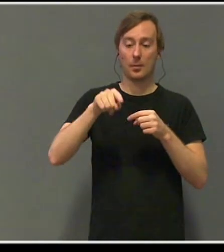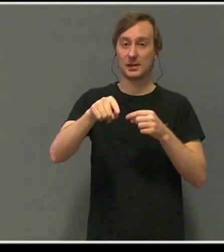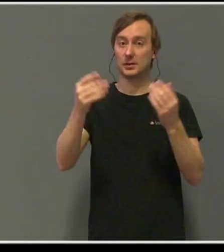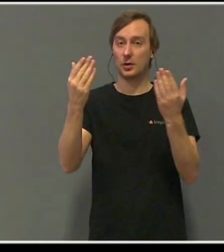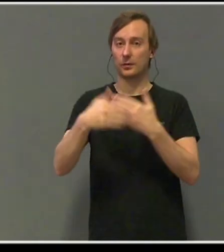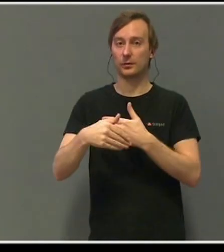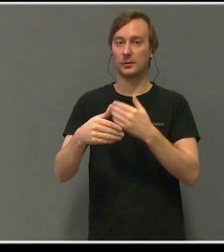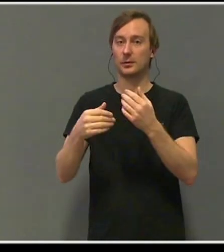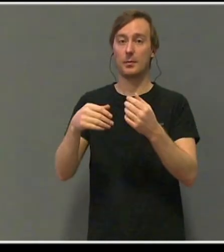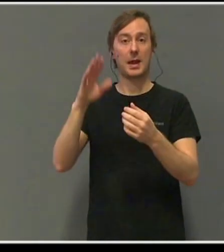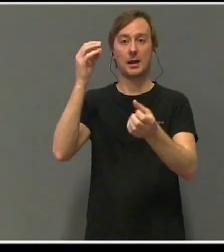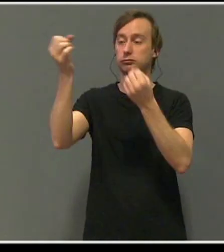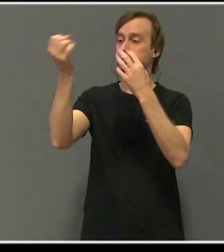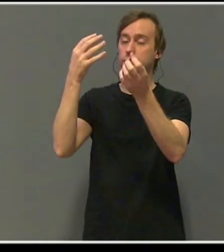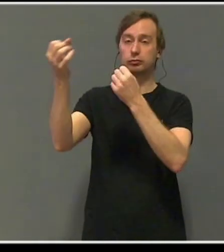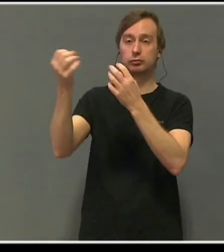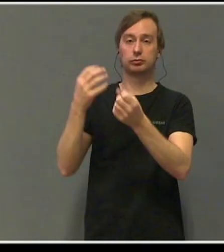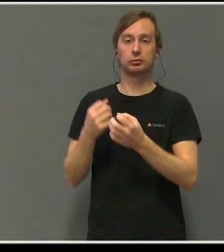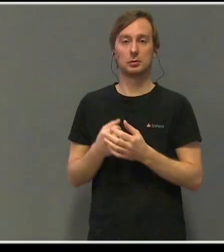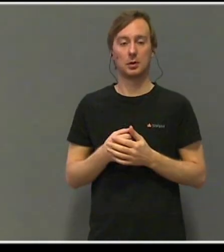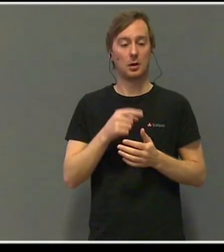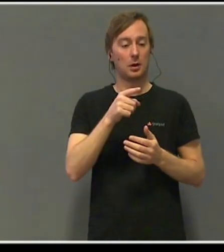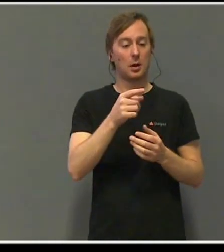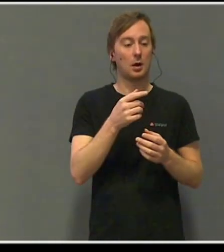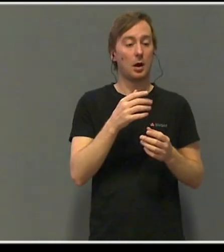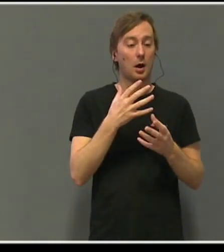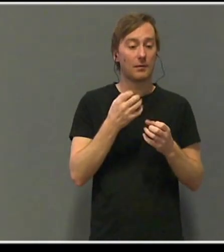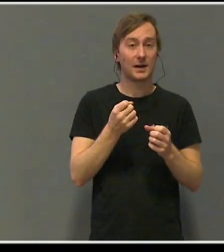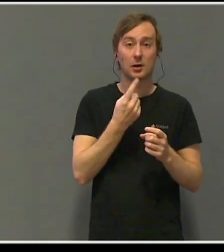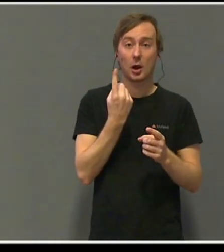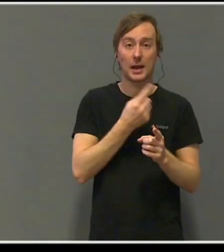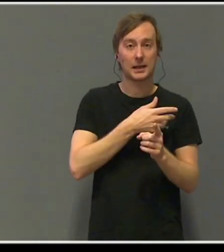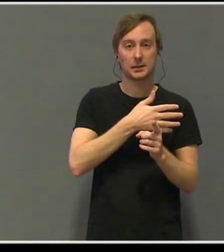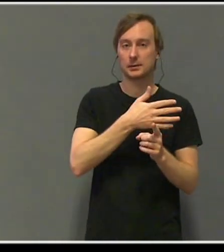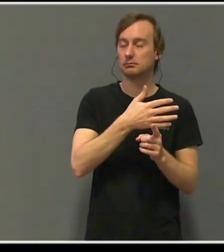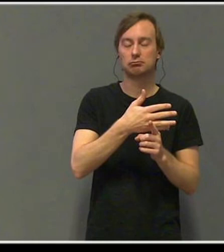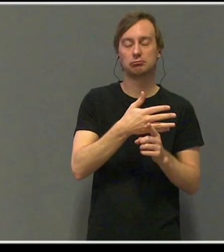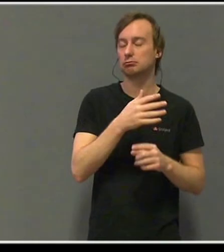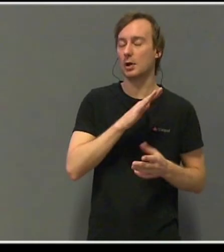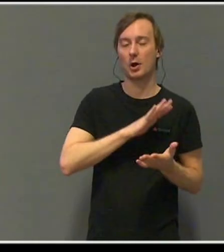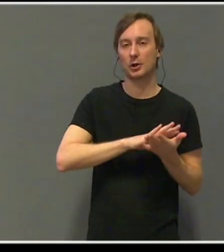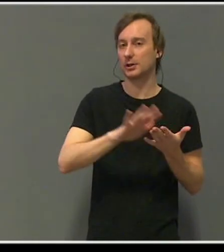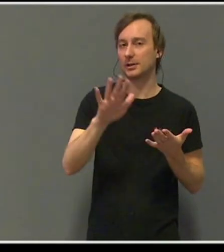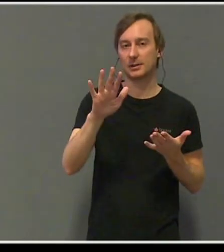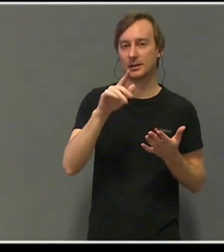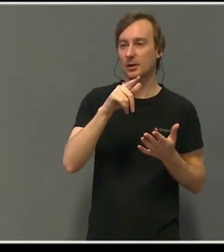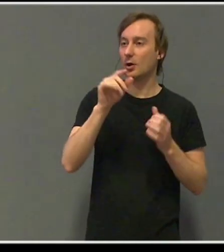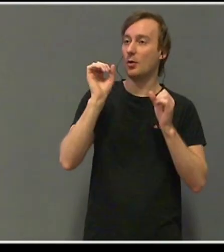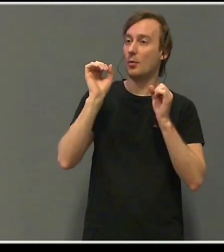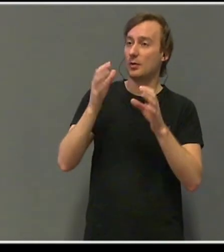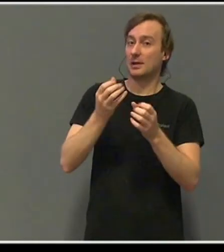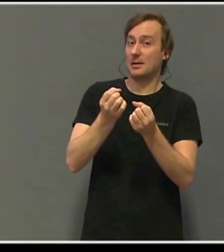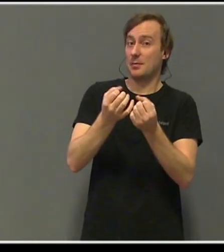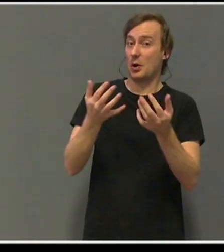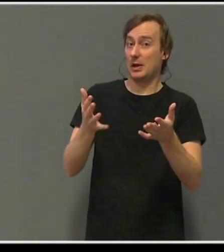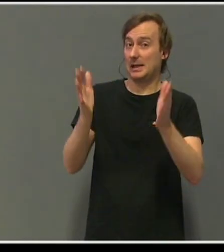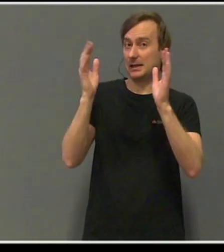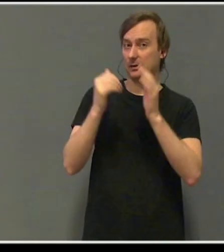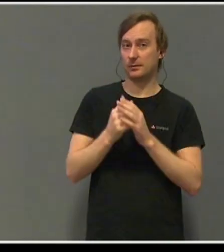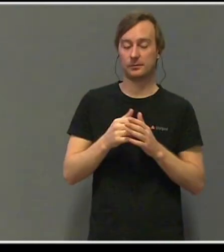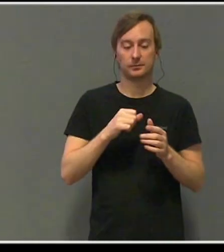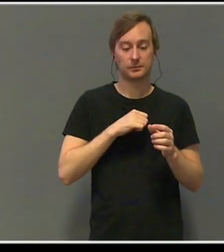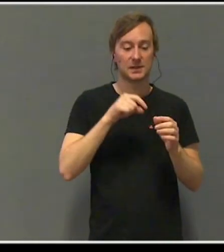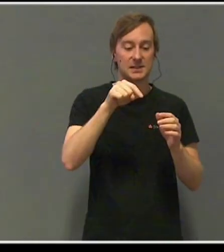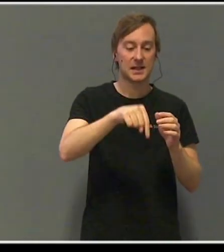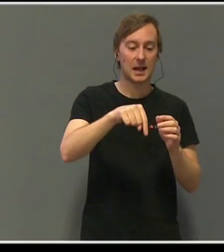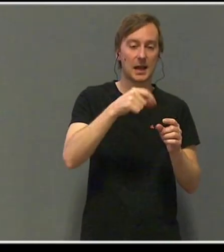alene. Han hadde satt spor etter seg i andre menneskers liv. Når vi forlot ham i den dunkle kjelleleiligheten hadde